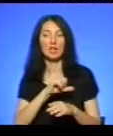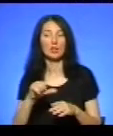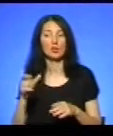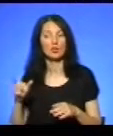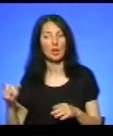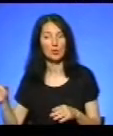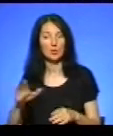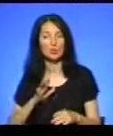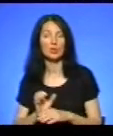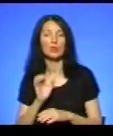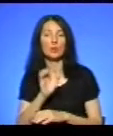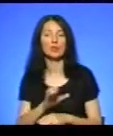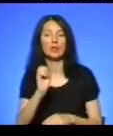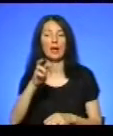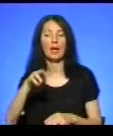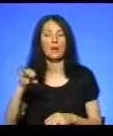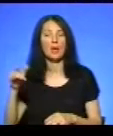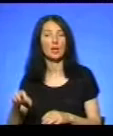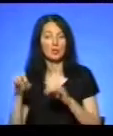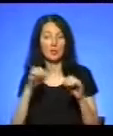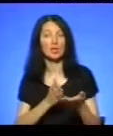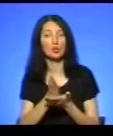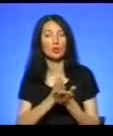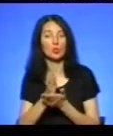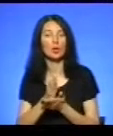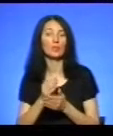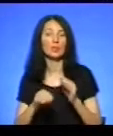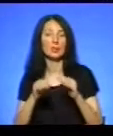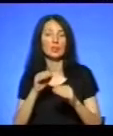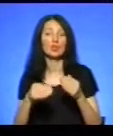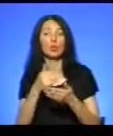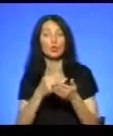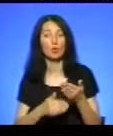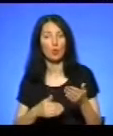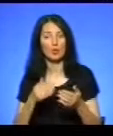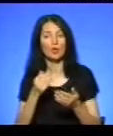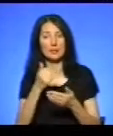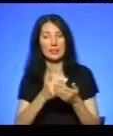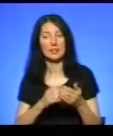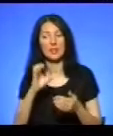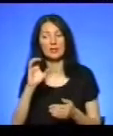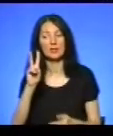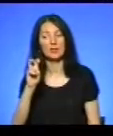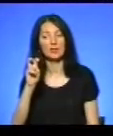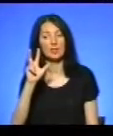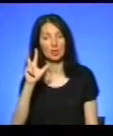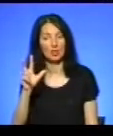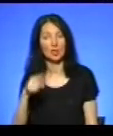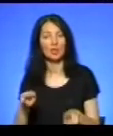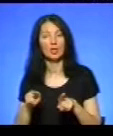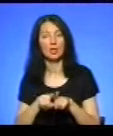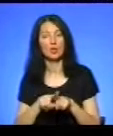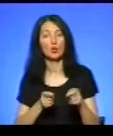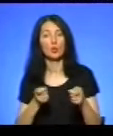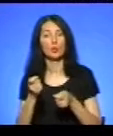міграційну службу. Відносно них складені адміністративні протоколи за статтею 203. Також